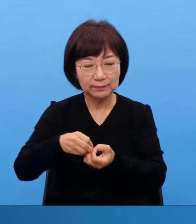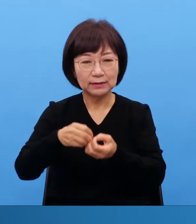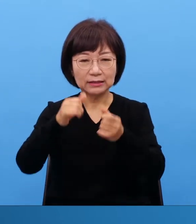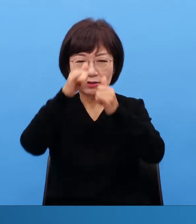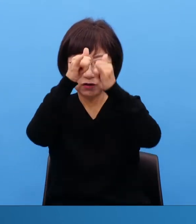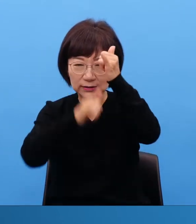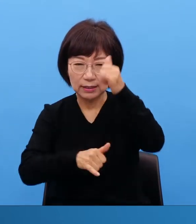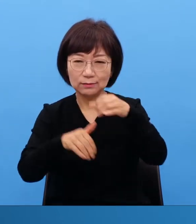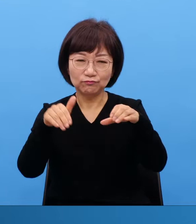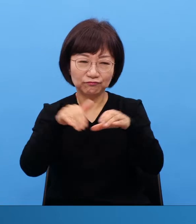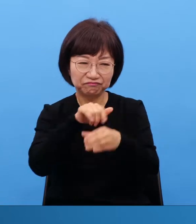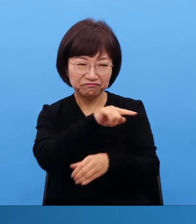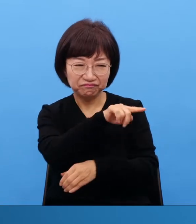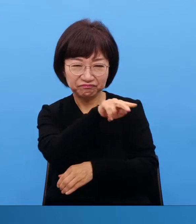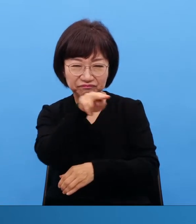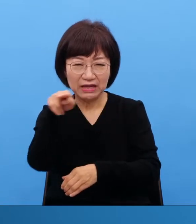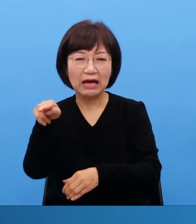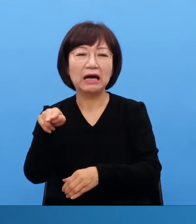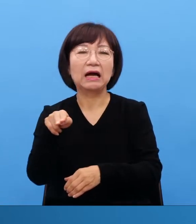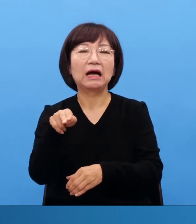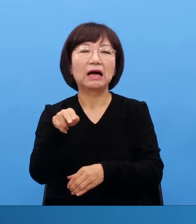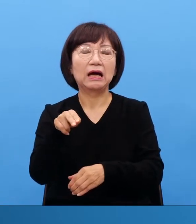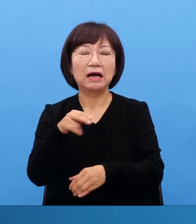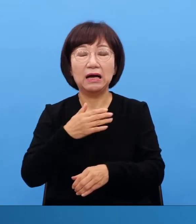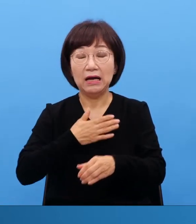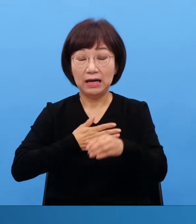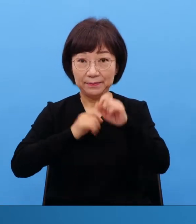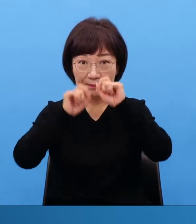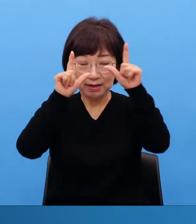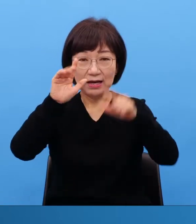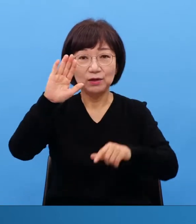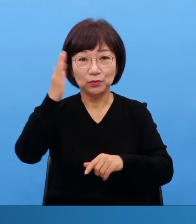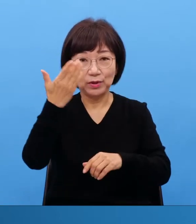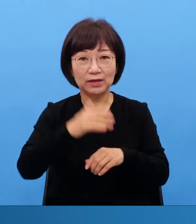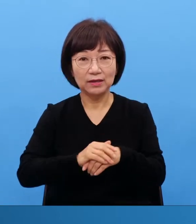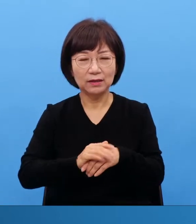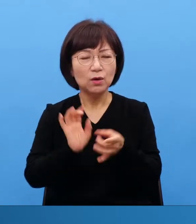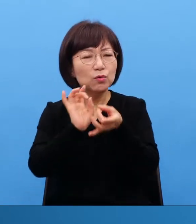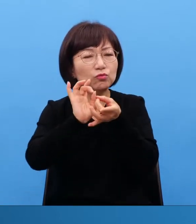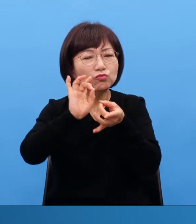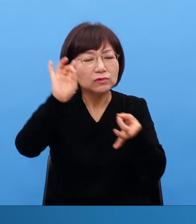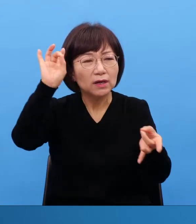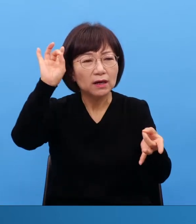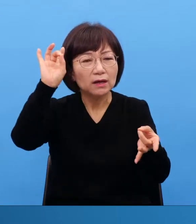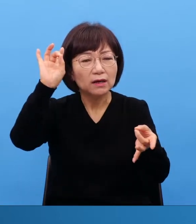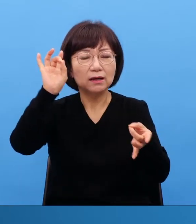완전히 우상 신전인데 굉장히 대단하구나 느껴져요